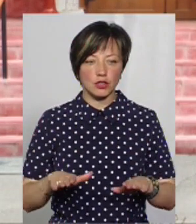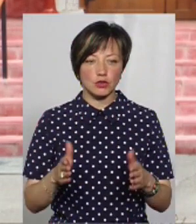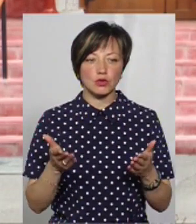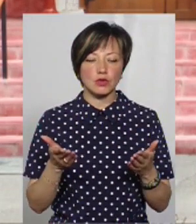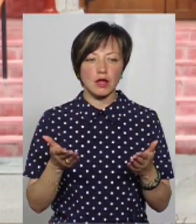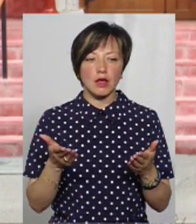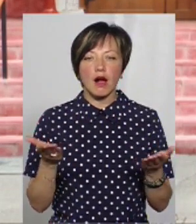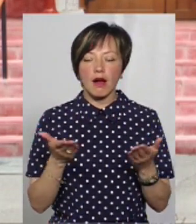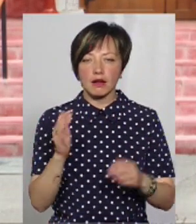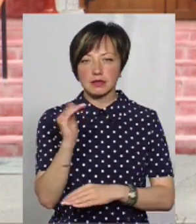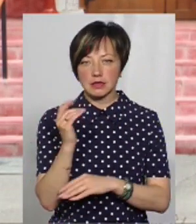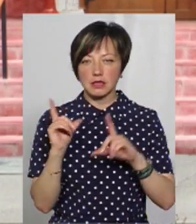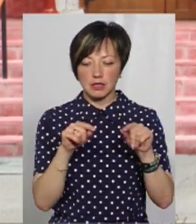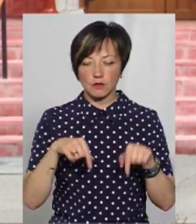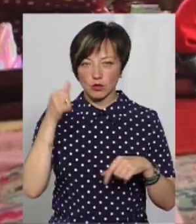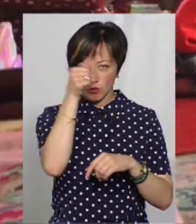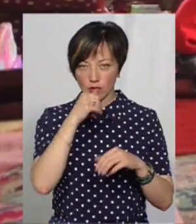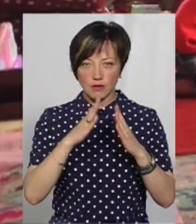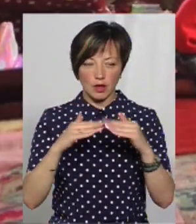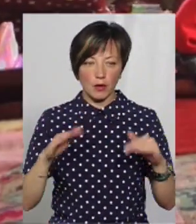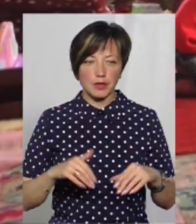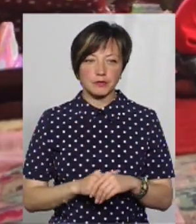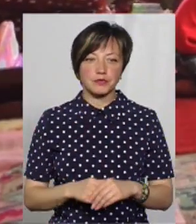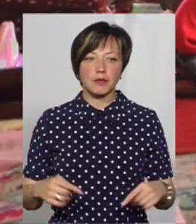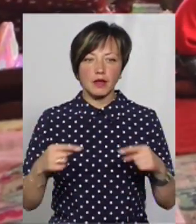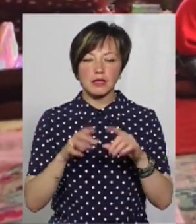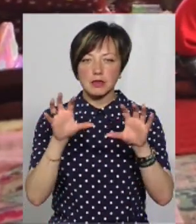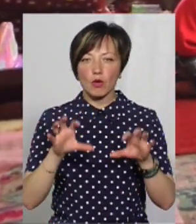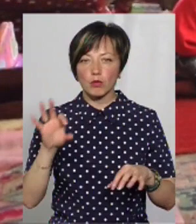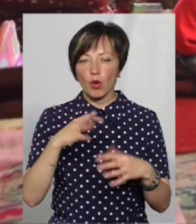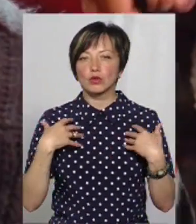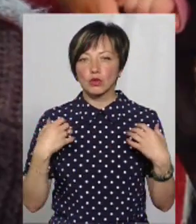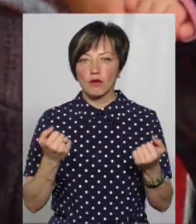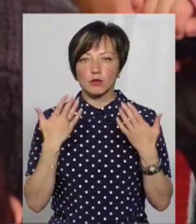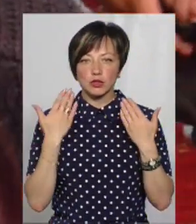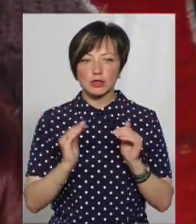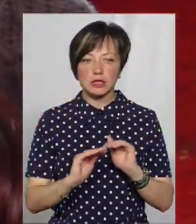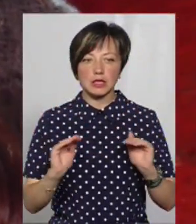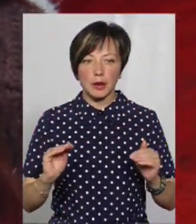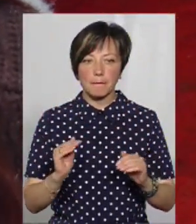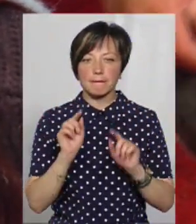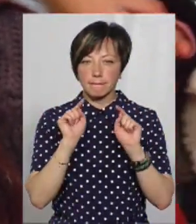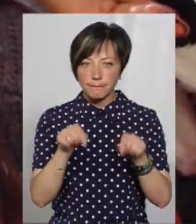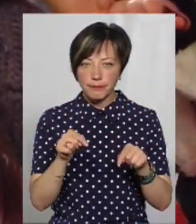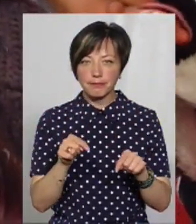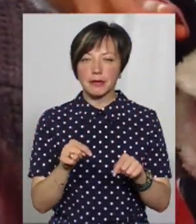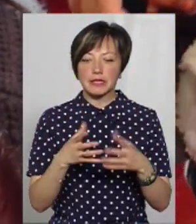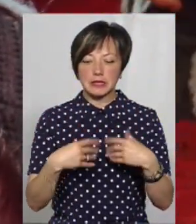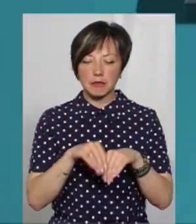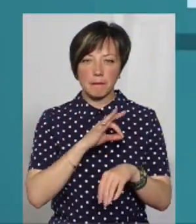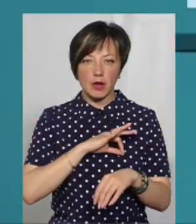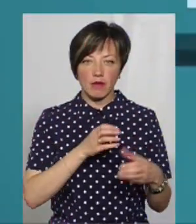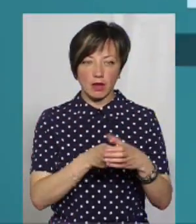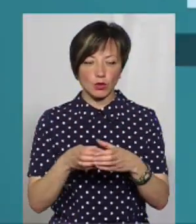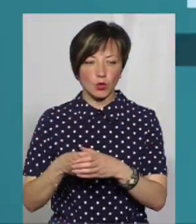яка дитина їде в цьому році у табір. Відповідно до закону України про здоров'я та відпочинок дітей, перевага надається сім'ям пільгових